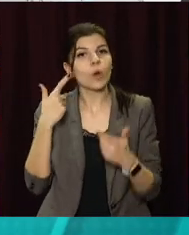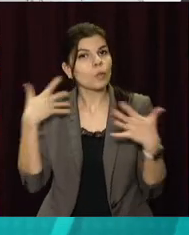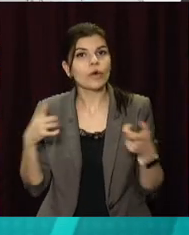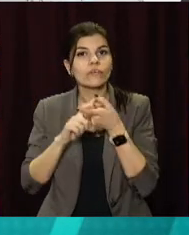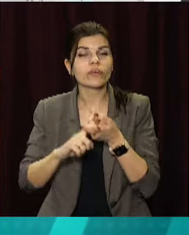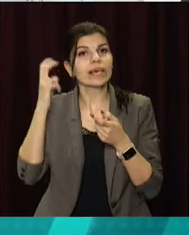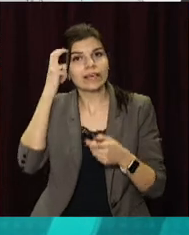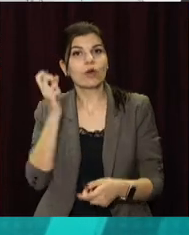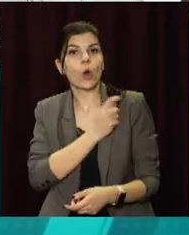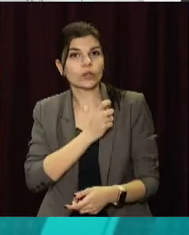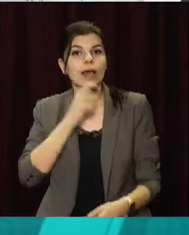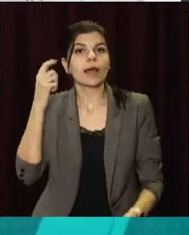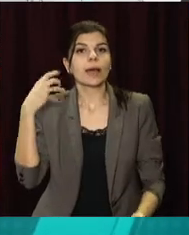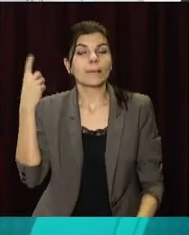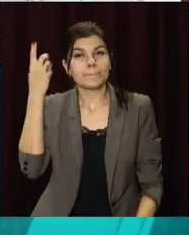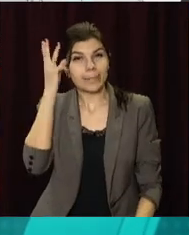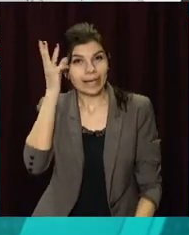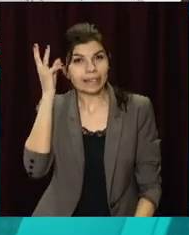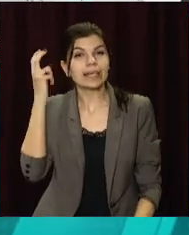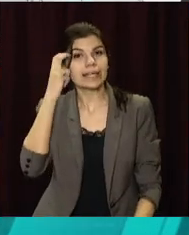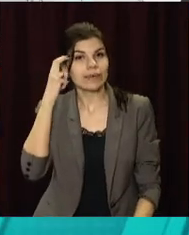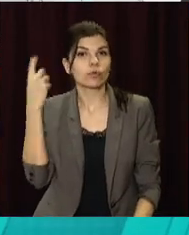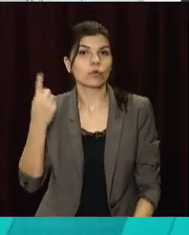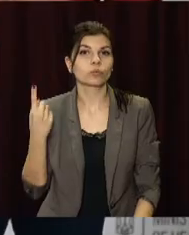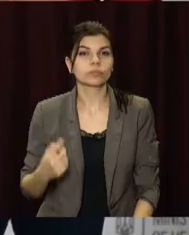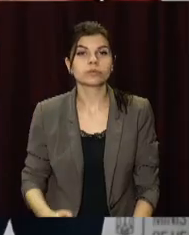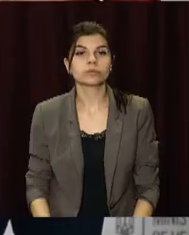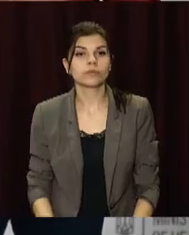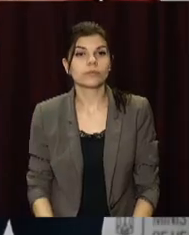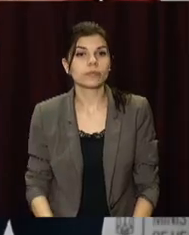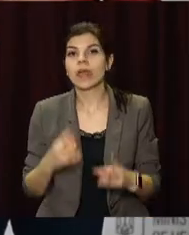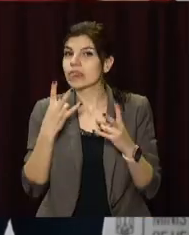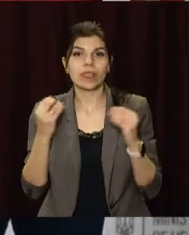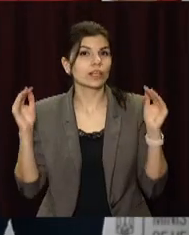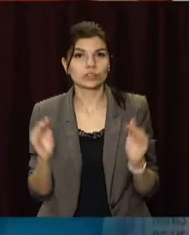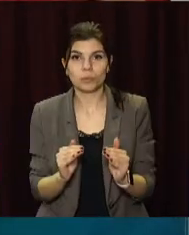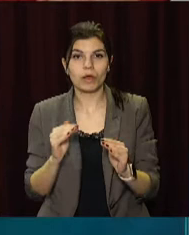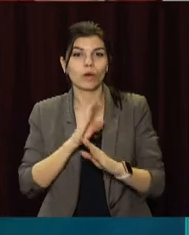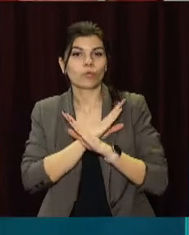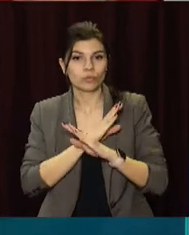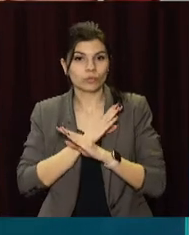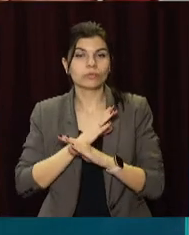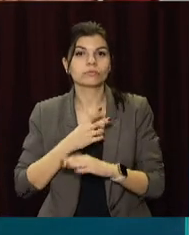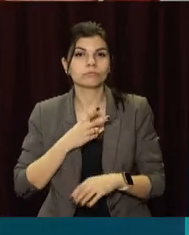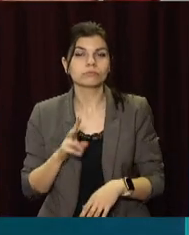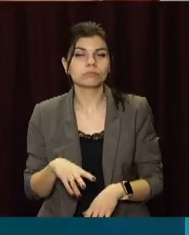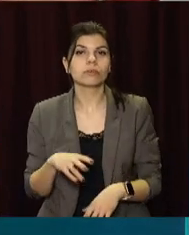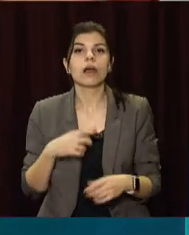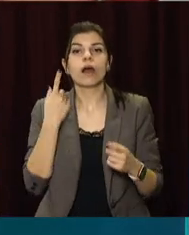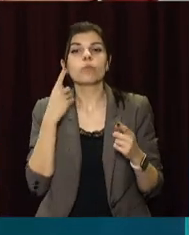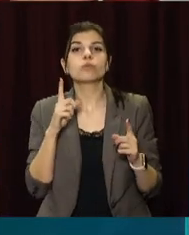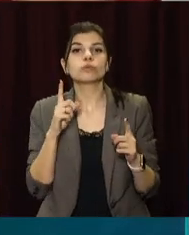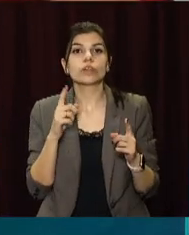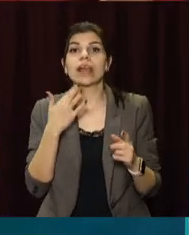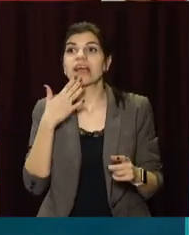Одеській, Хмельницькій, Львівській та Київській областях. Не зменшується летальність, хоча вона на тлі